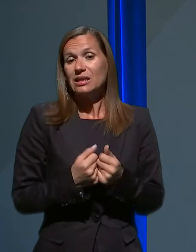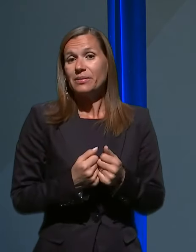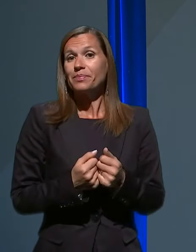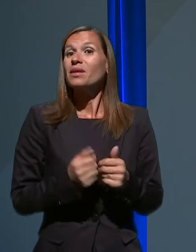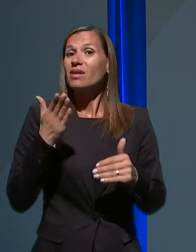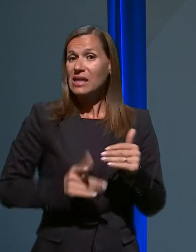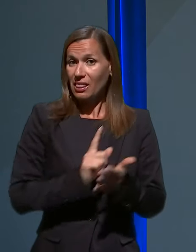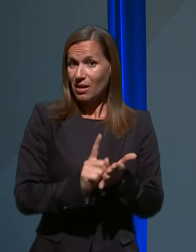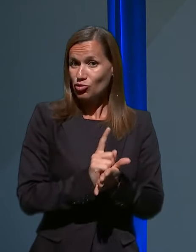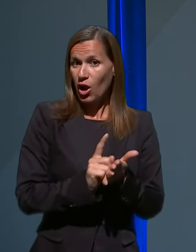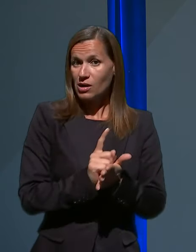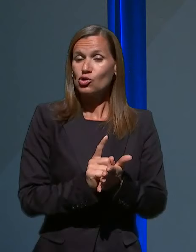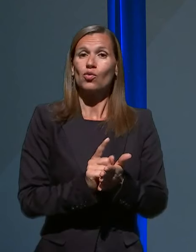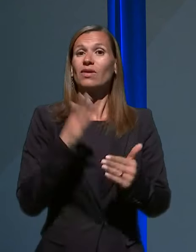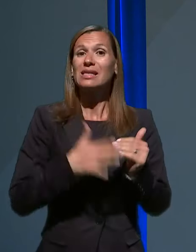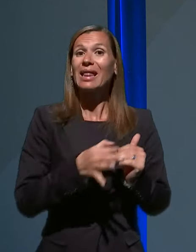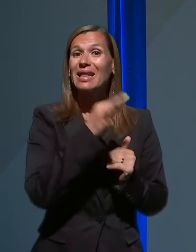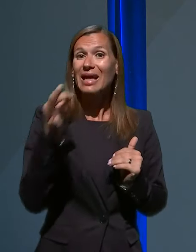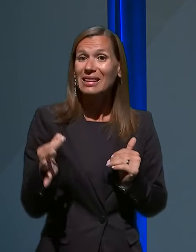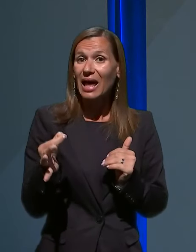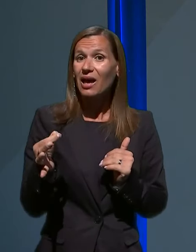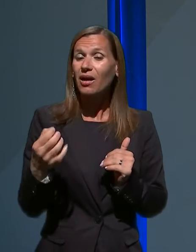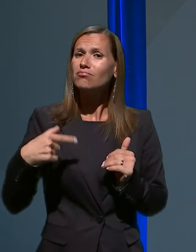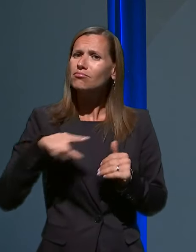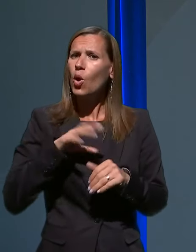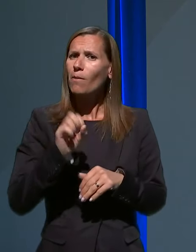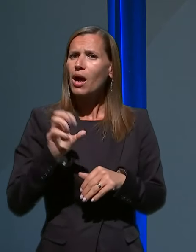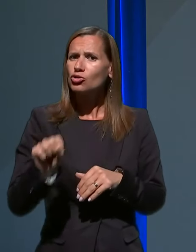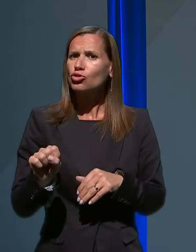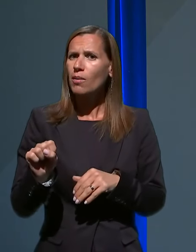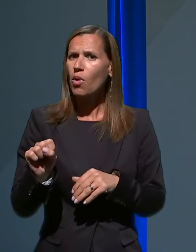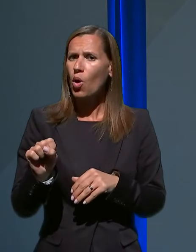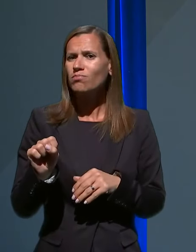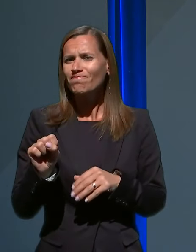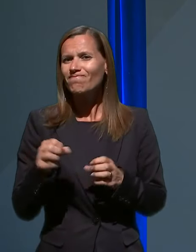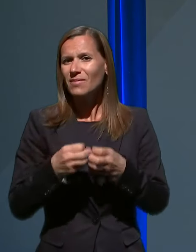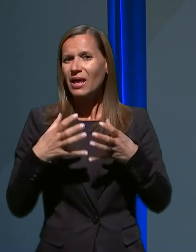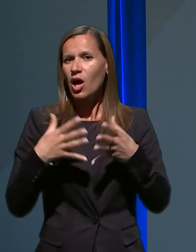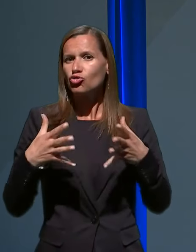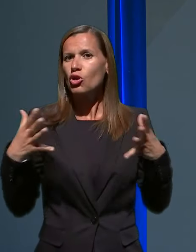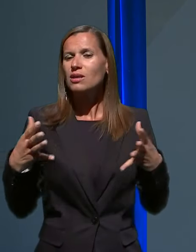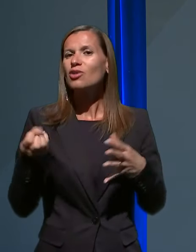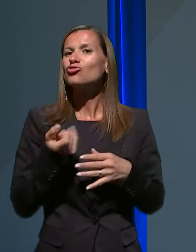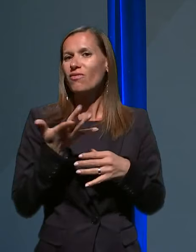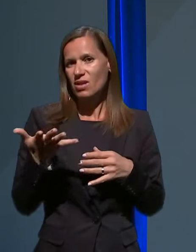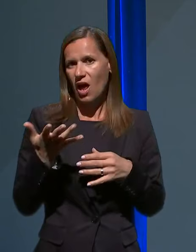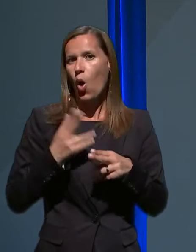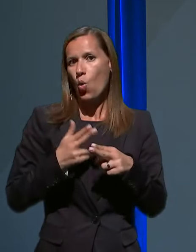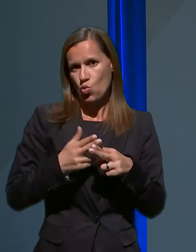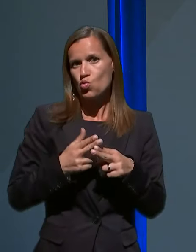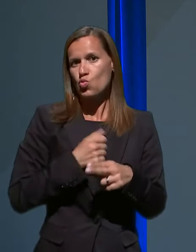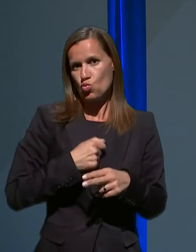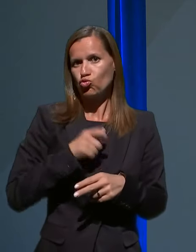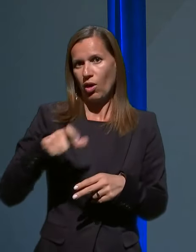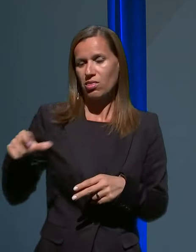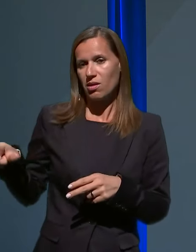v zadnjih dneh opažamo naraščanje števila okuženih. Morda gre